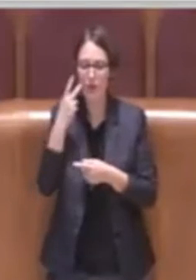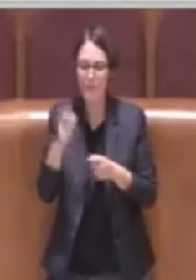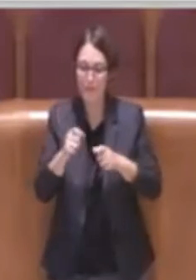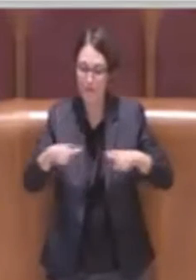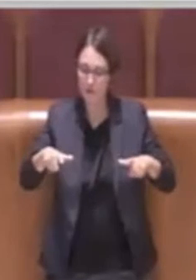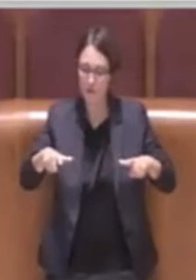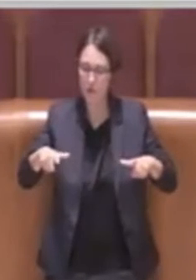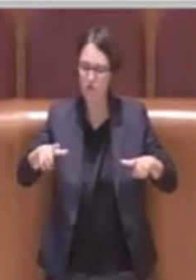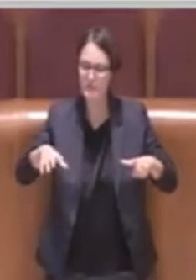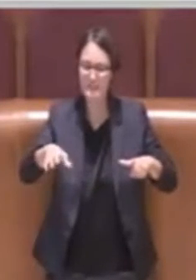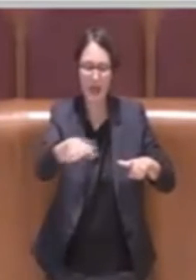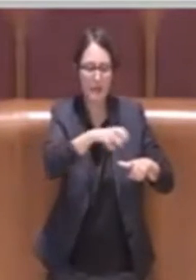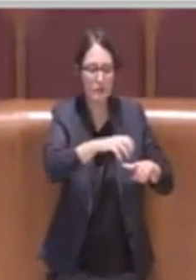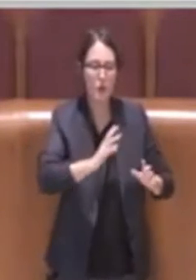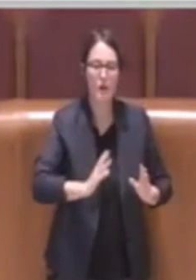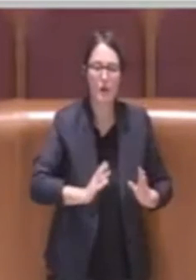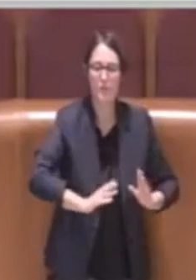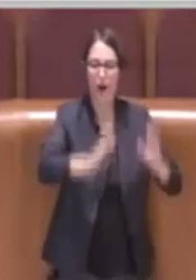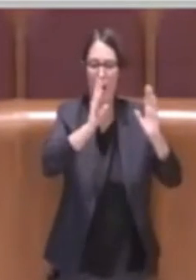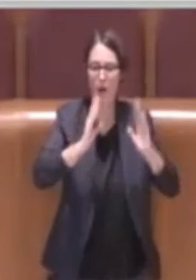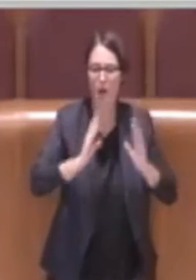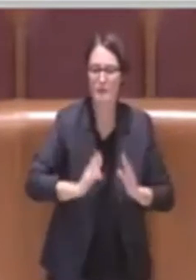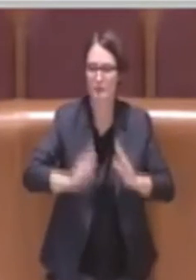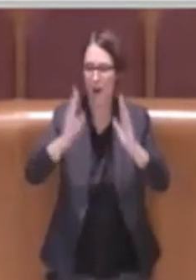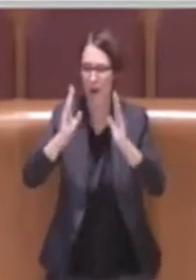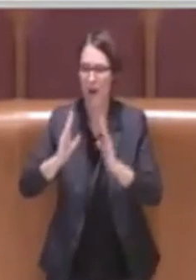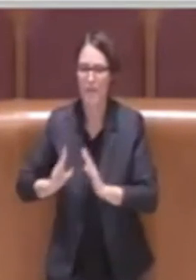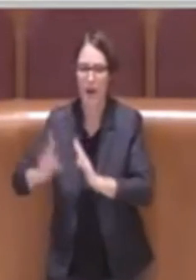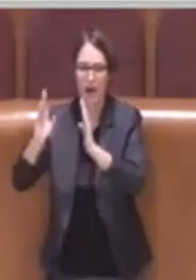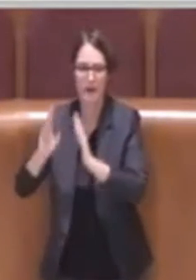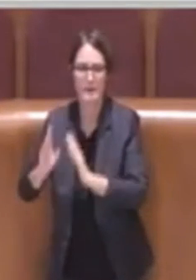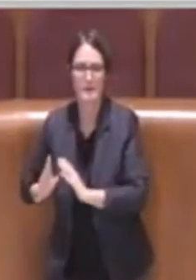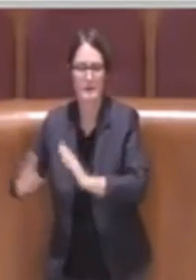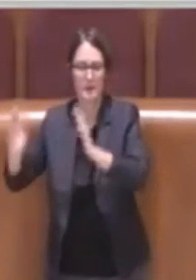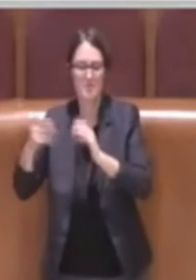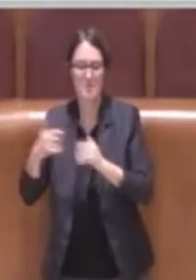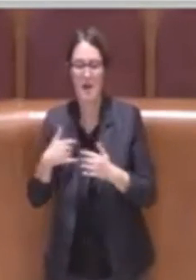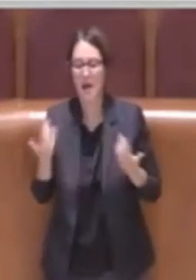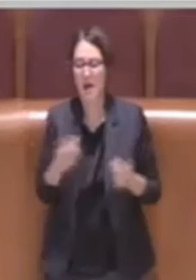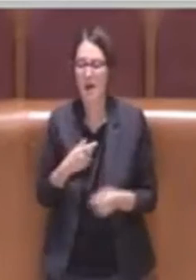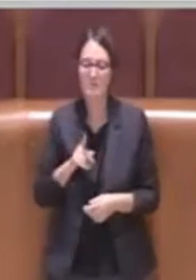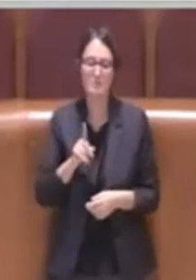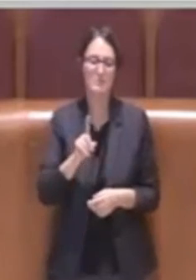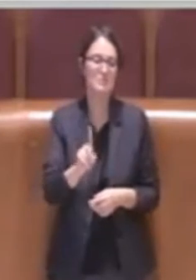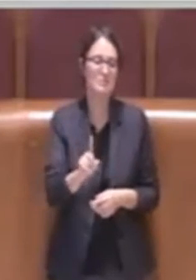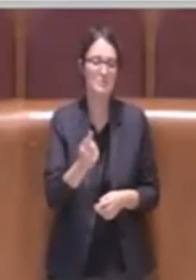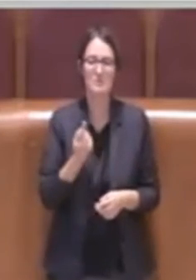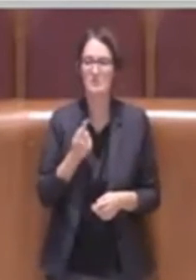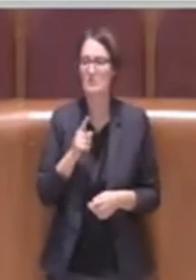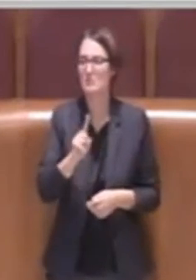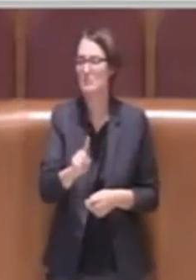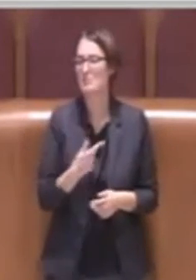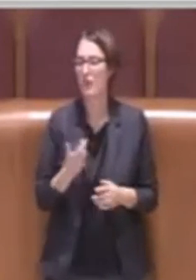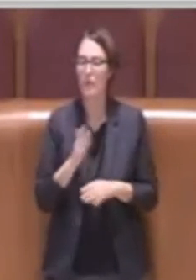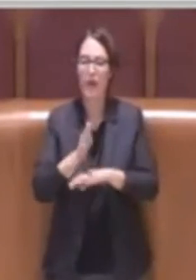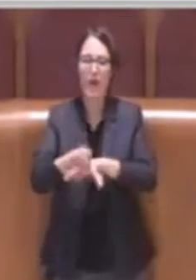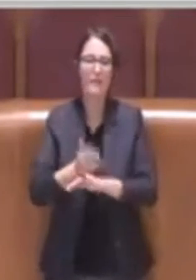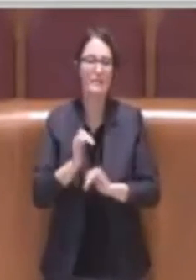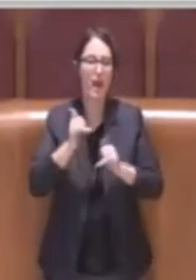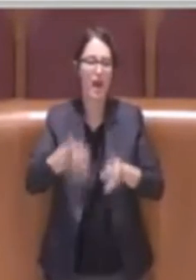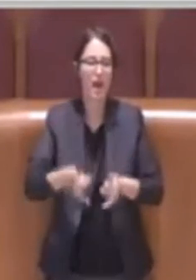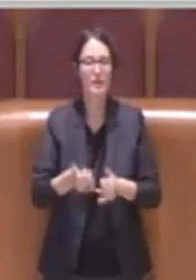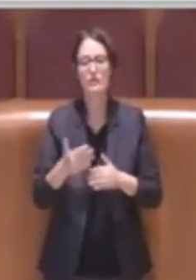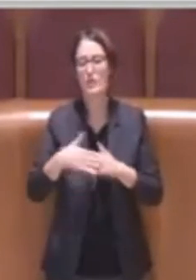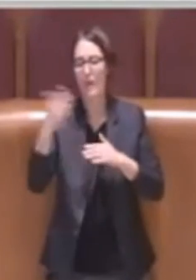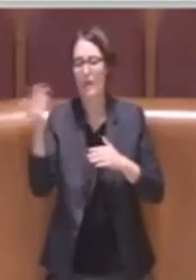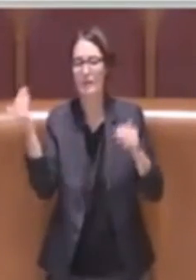città con dei condomini, con delle palazzine dove ognuno entra e esce di casa mattina e sera e poi non ci si conosce neanche